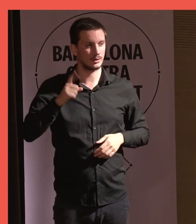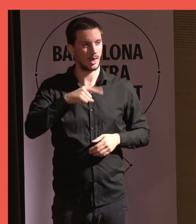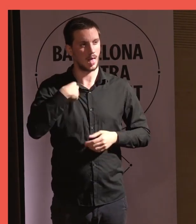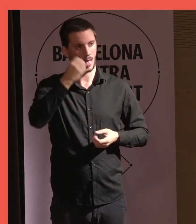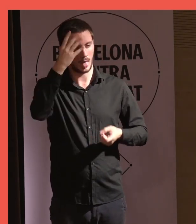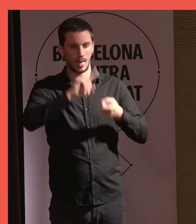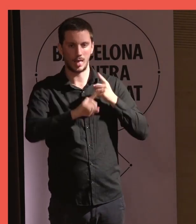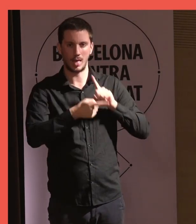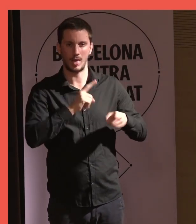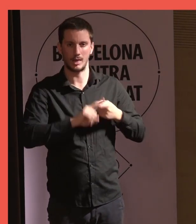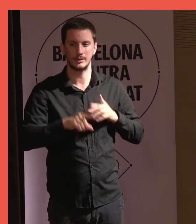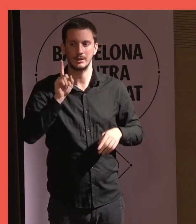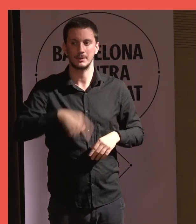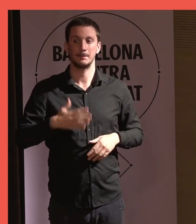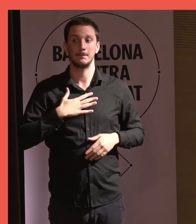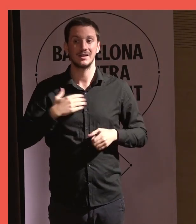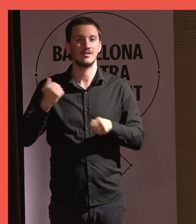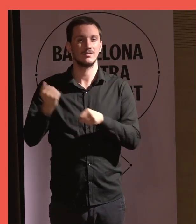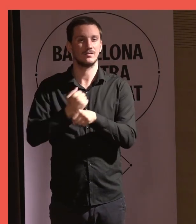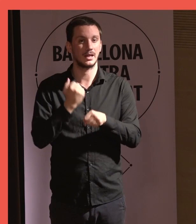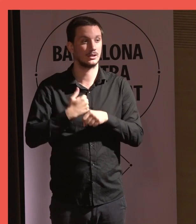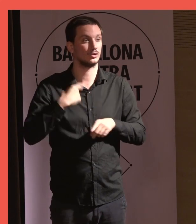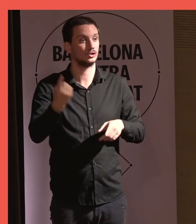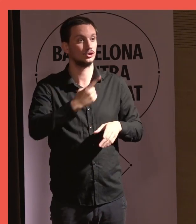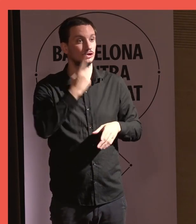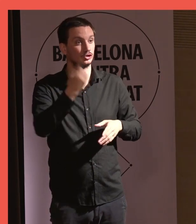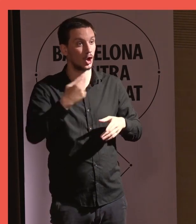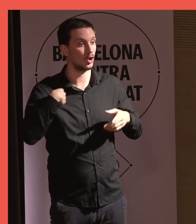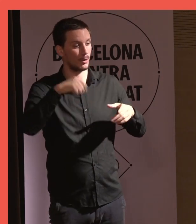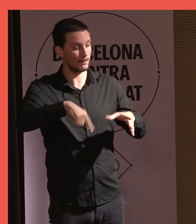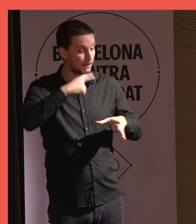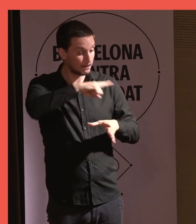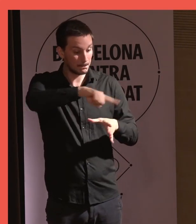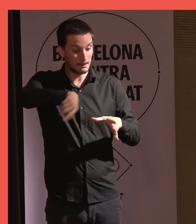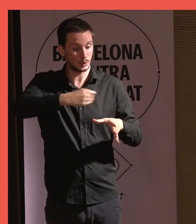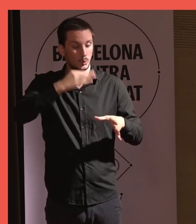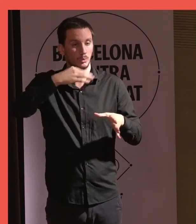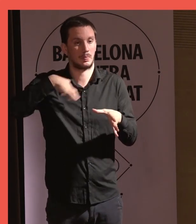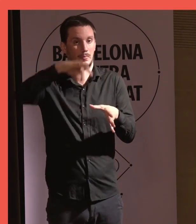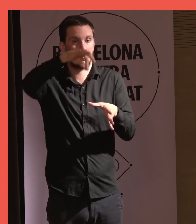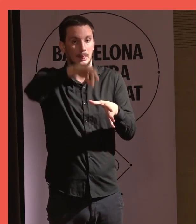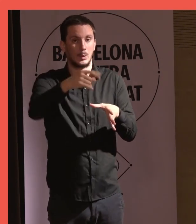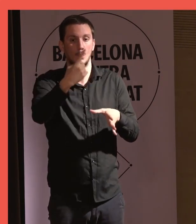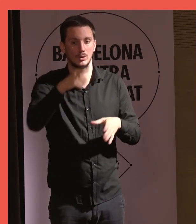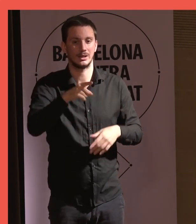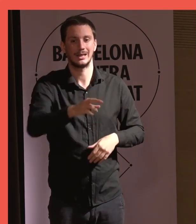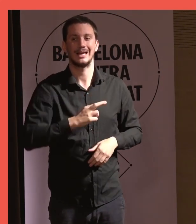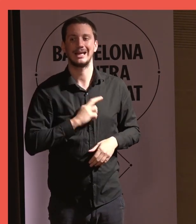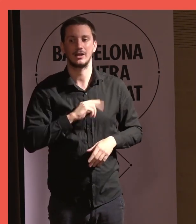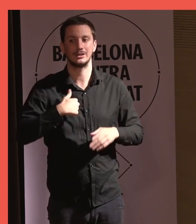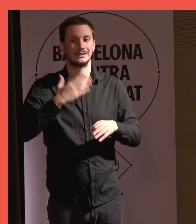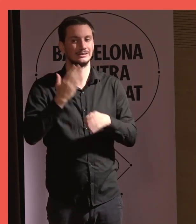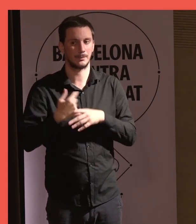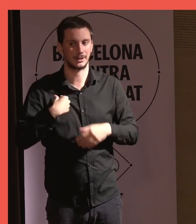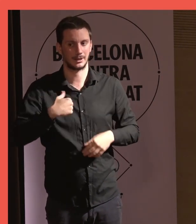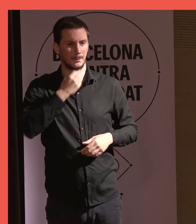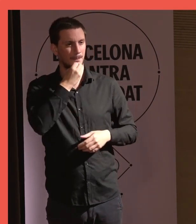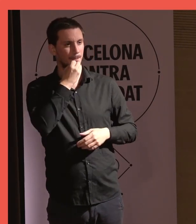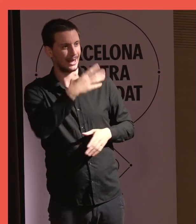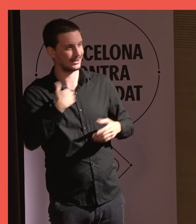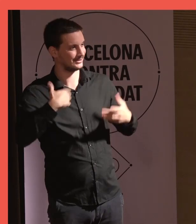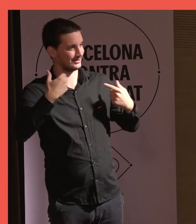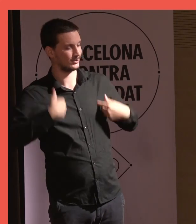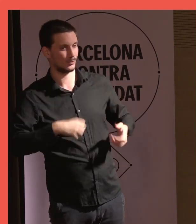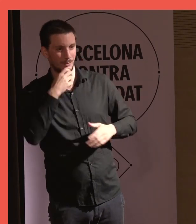però sobretot que entengueu que la meva feina sóc la cirereta d'un gran pastís. Aquí ja ho ha anat dient el regidor. Jo sempre dic que estic estupenda, sóc la